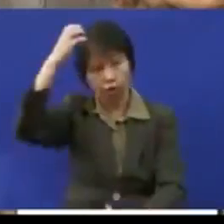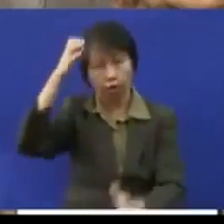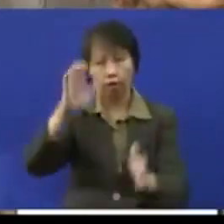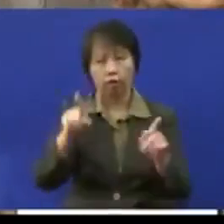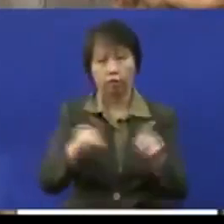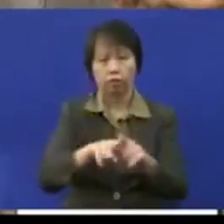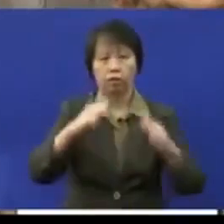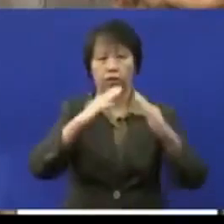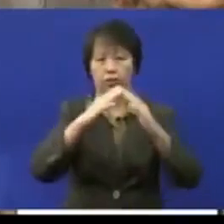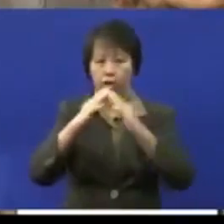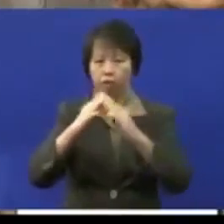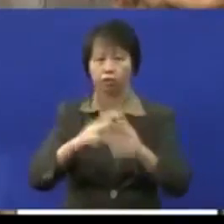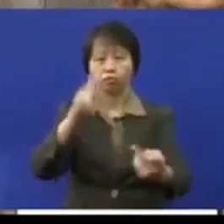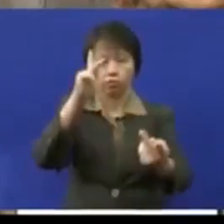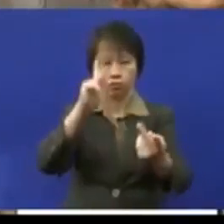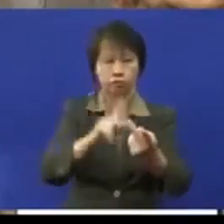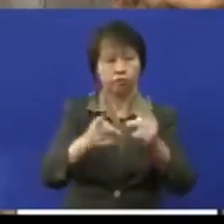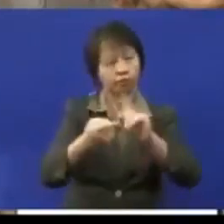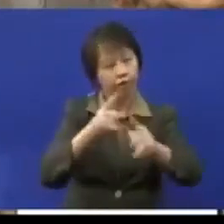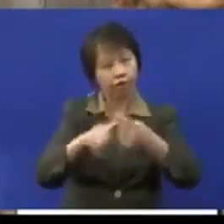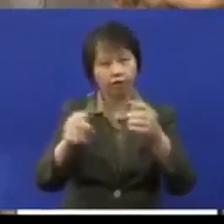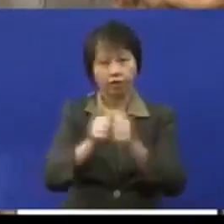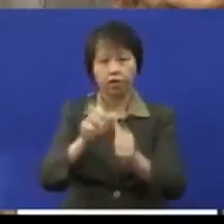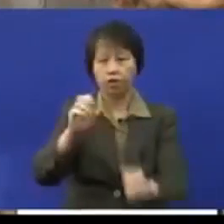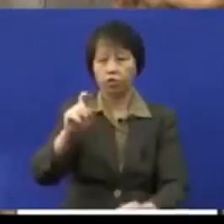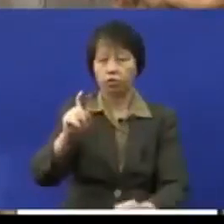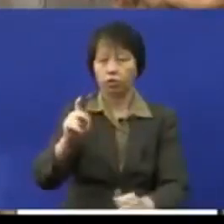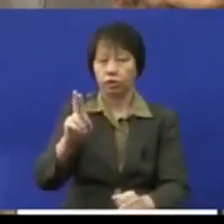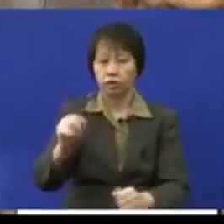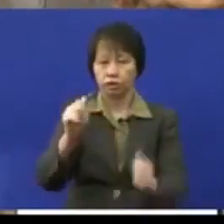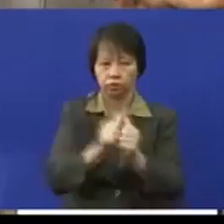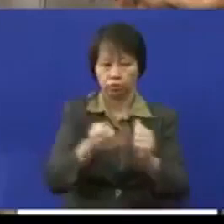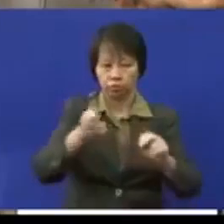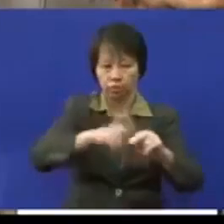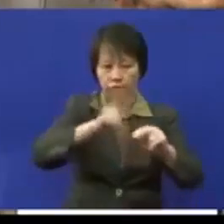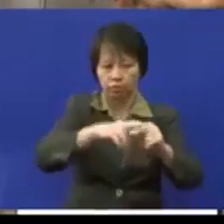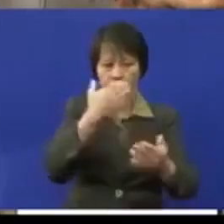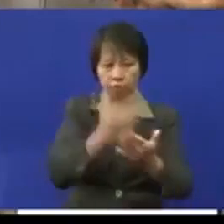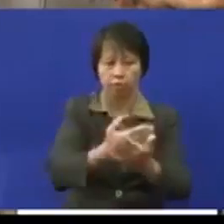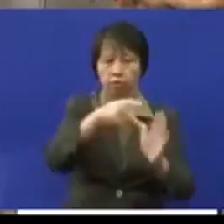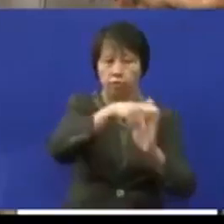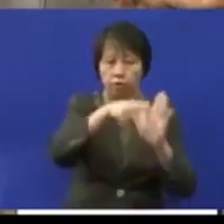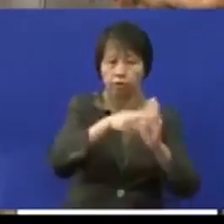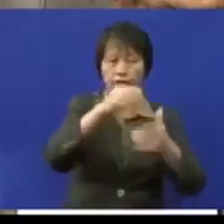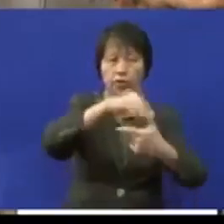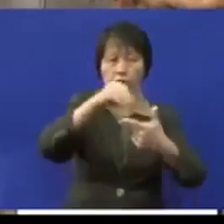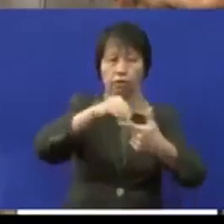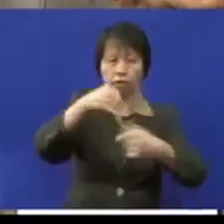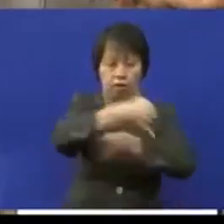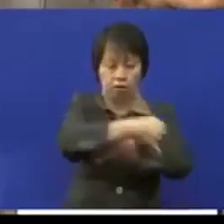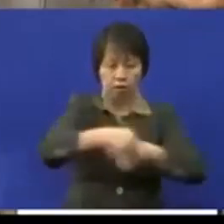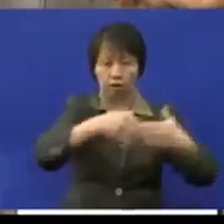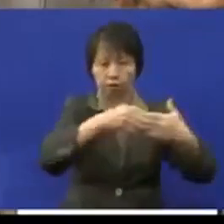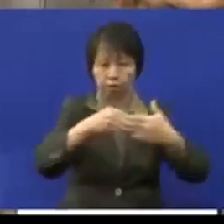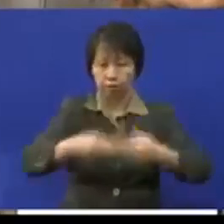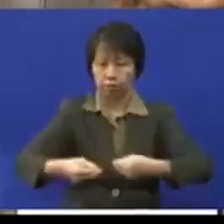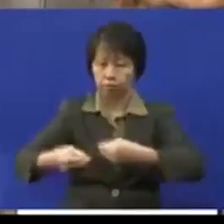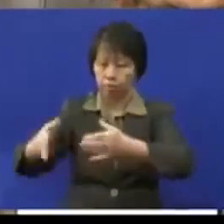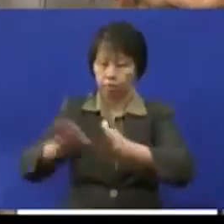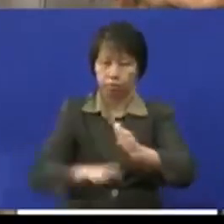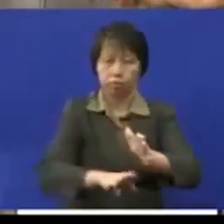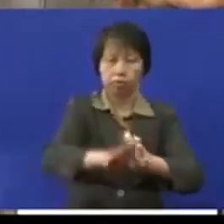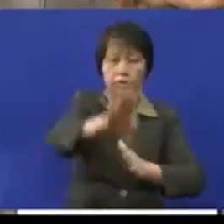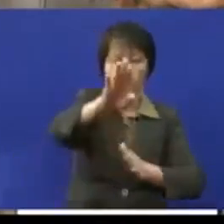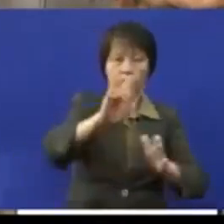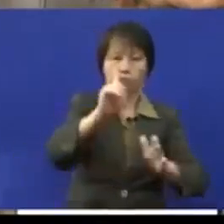bandar yang mesra OKU melalui penambahbaikan peraturan atau garis panduan di peringkat perancangan pembangunan